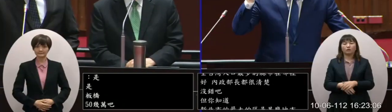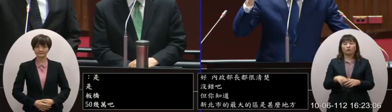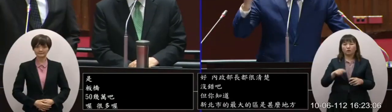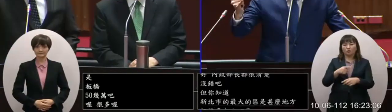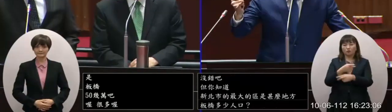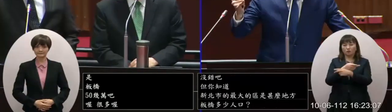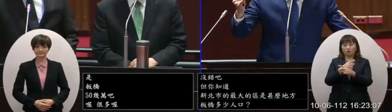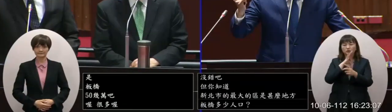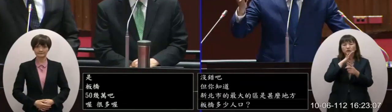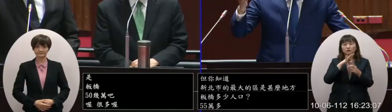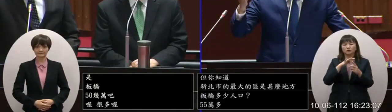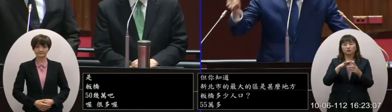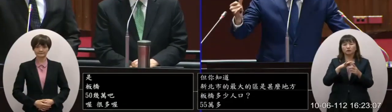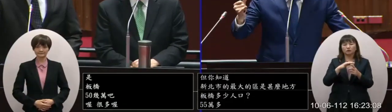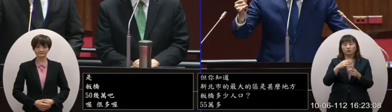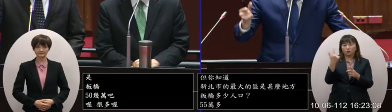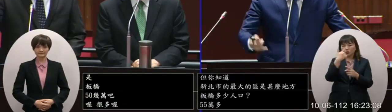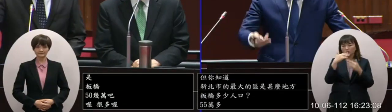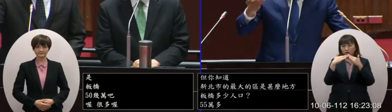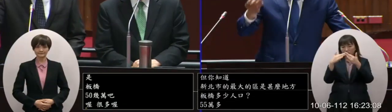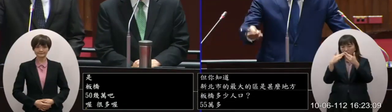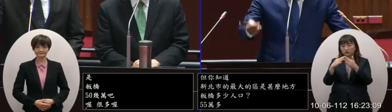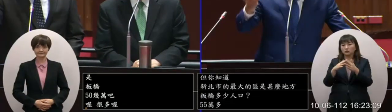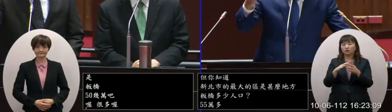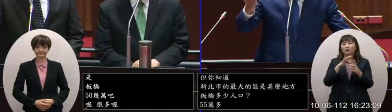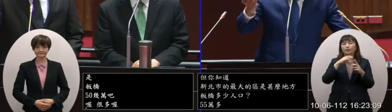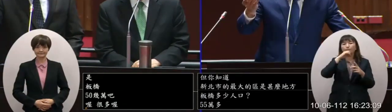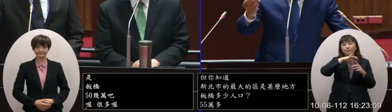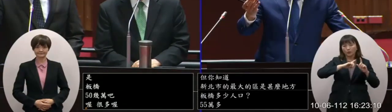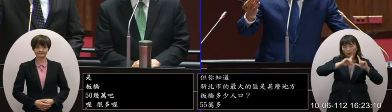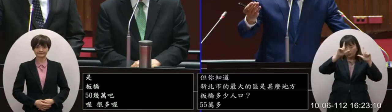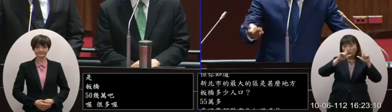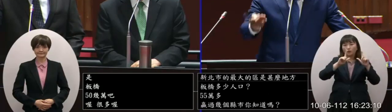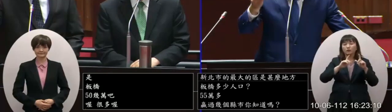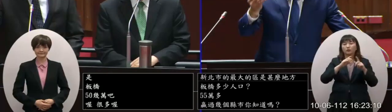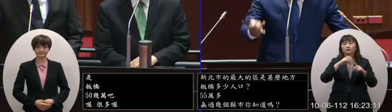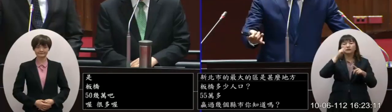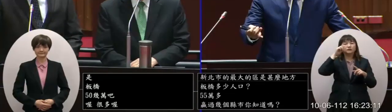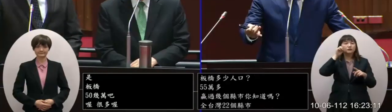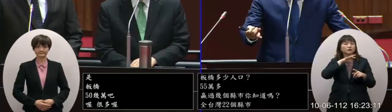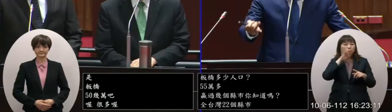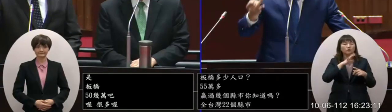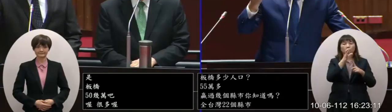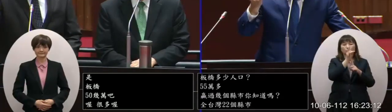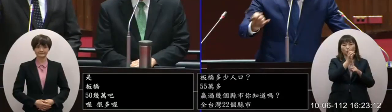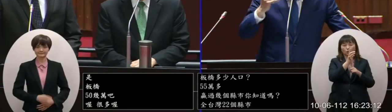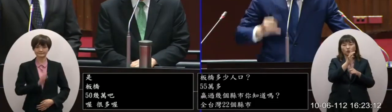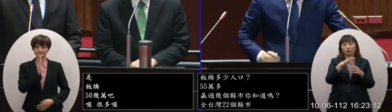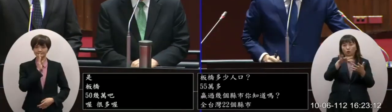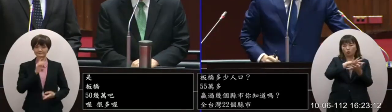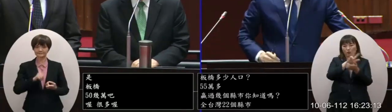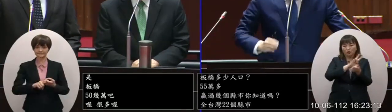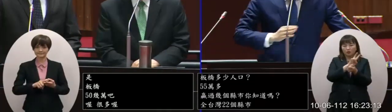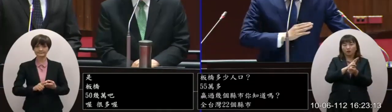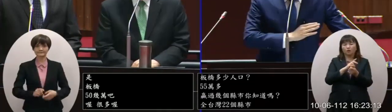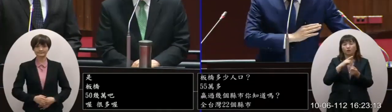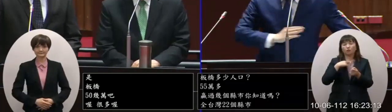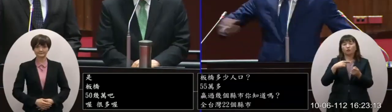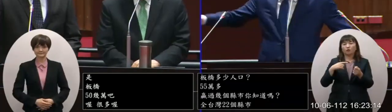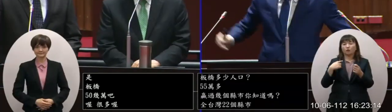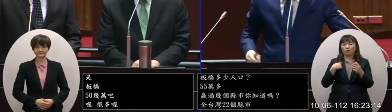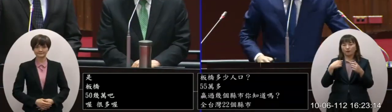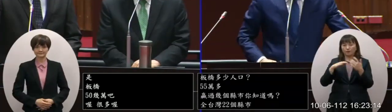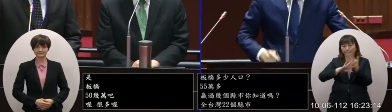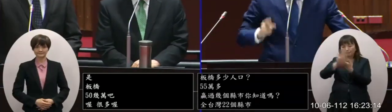我們只輸六個直轄市還有屏東彰化新竹跟雲林我們